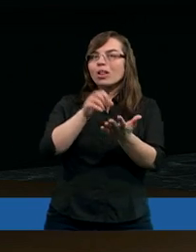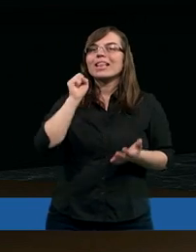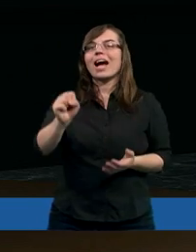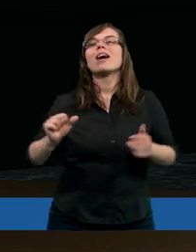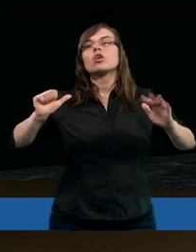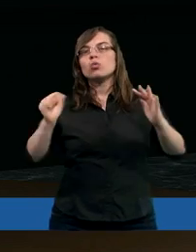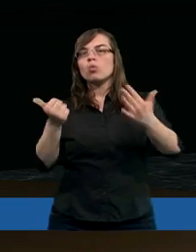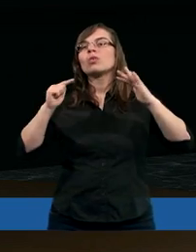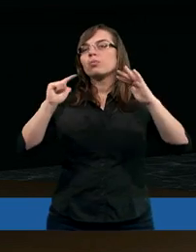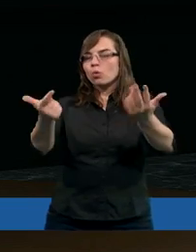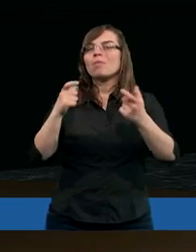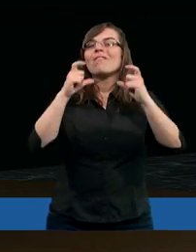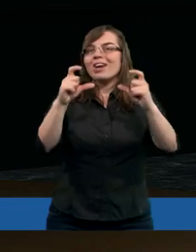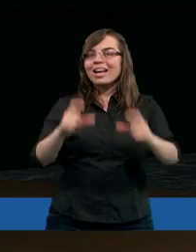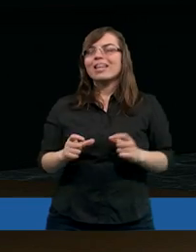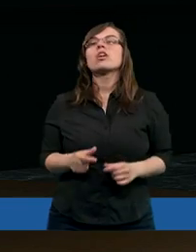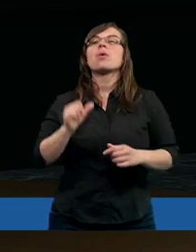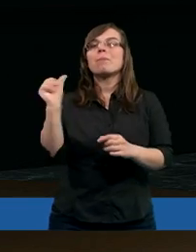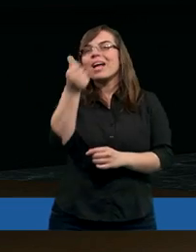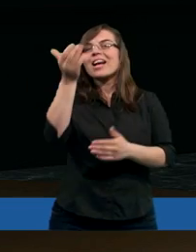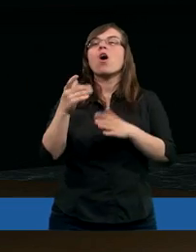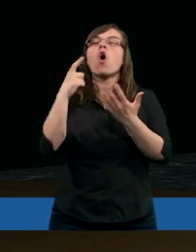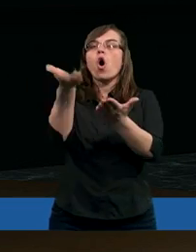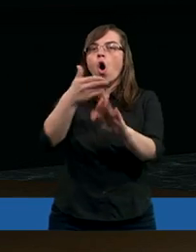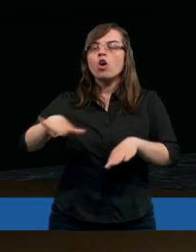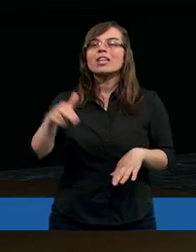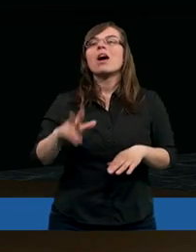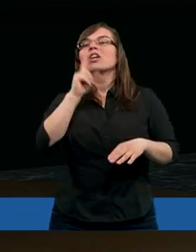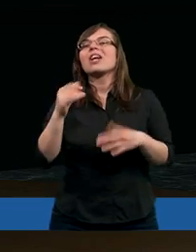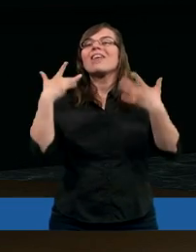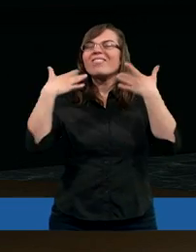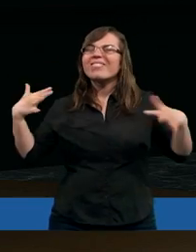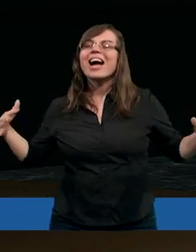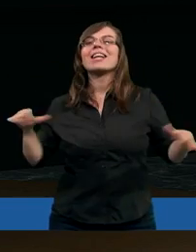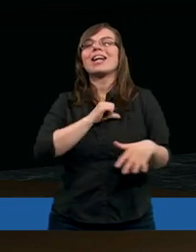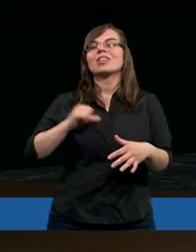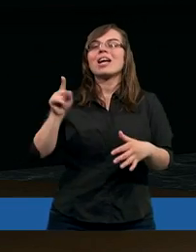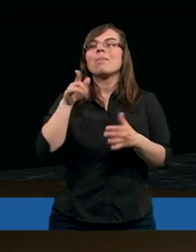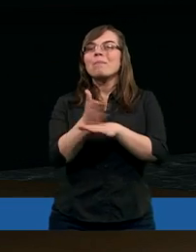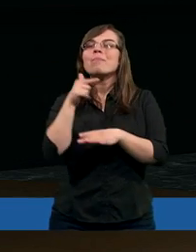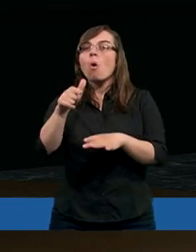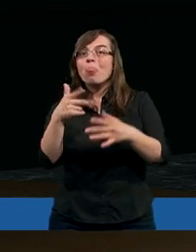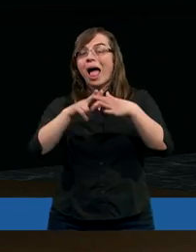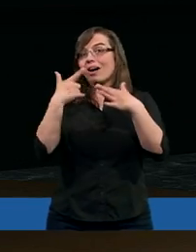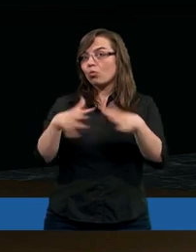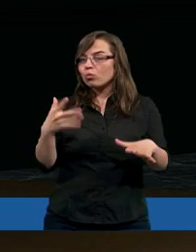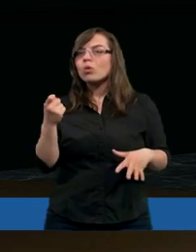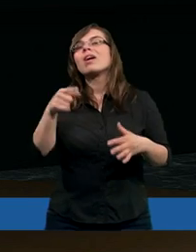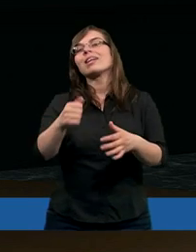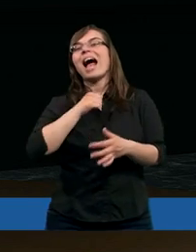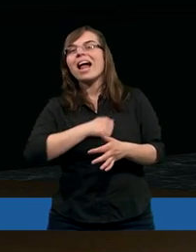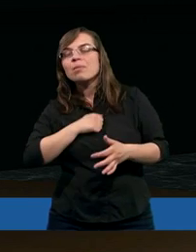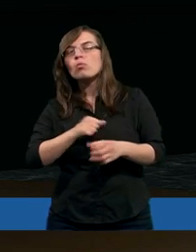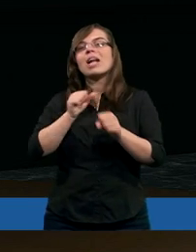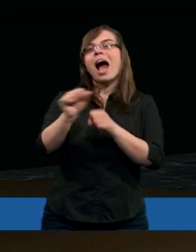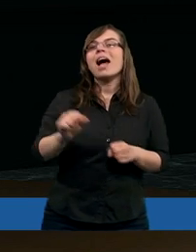w szóstym i siódmym wersecie pierwszego rozdziału, że weselcie się z tego, mimo że teraz na krótko, gdy trzeba,